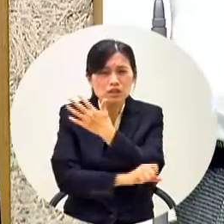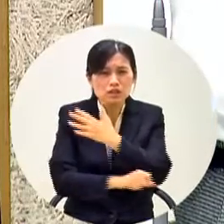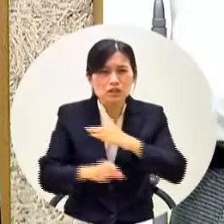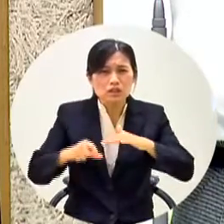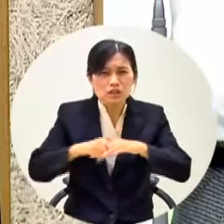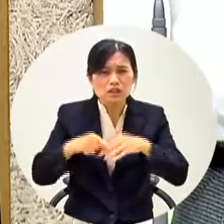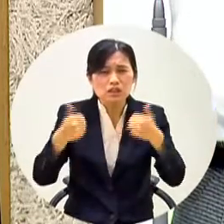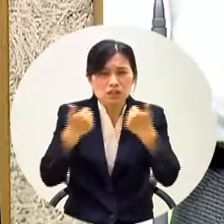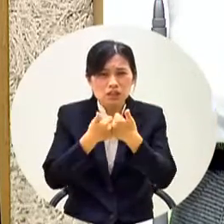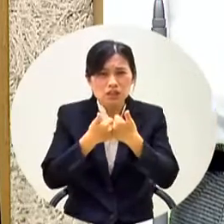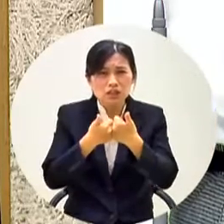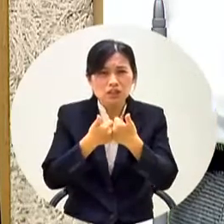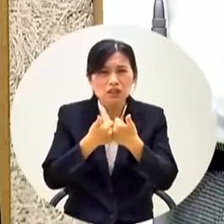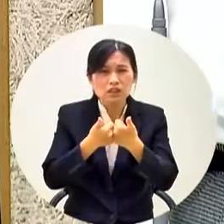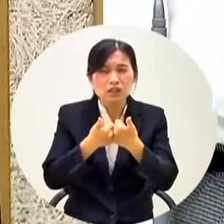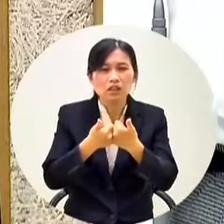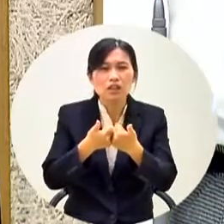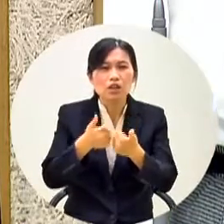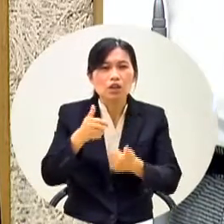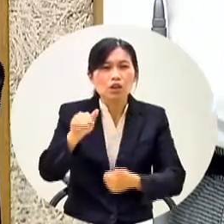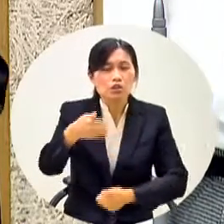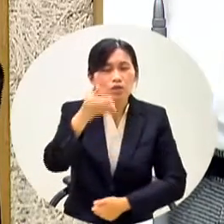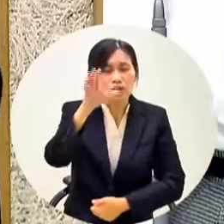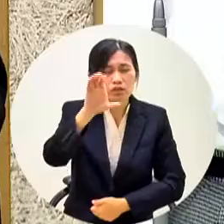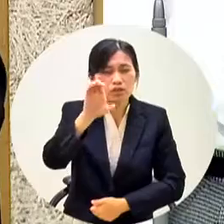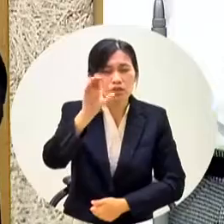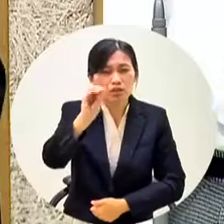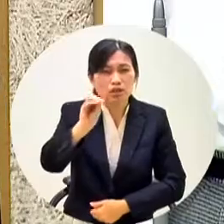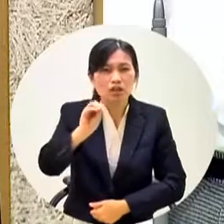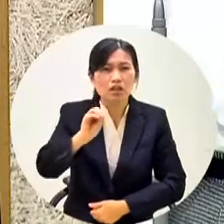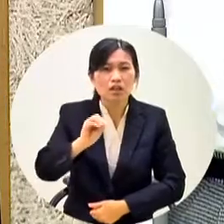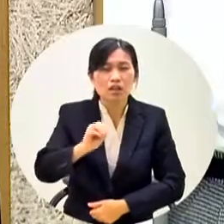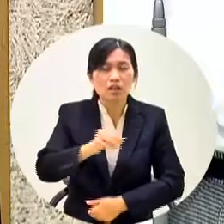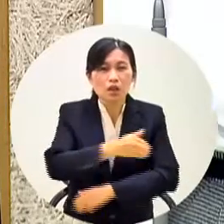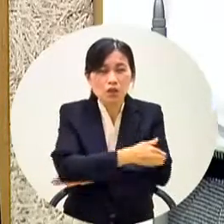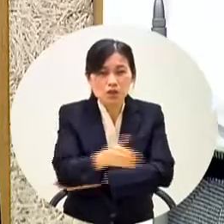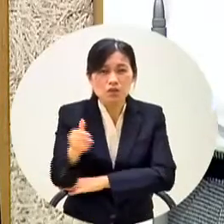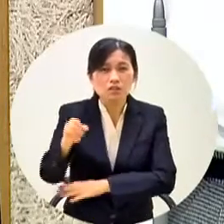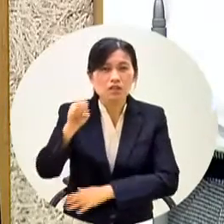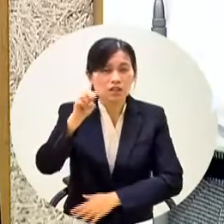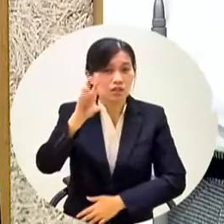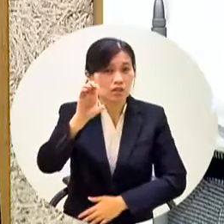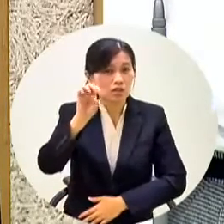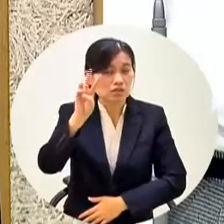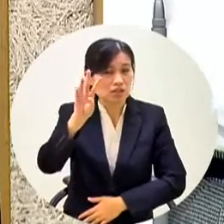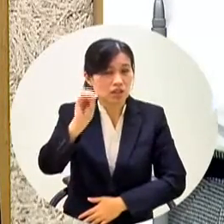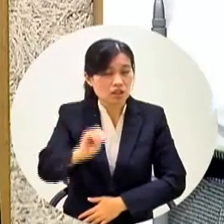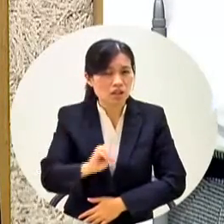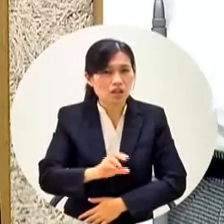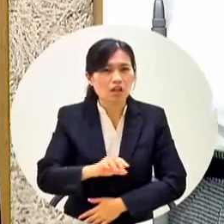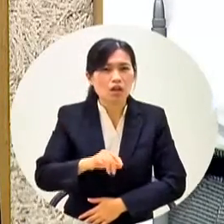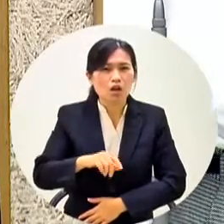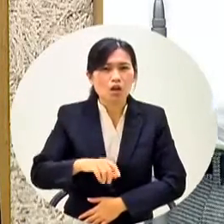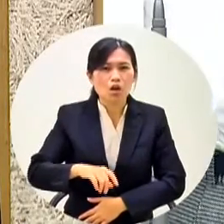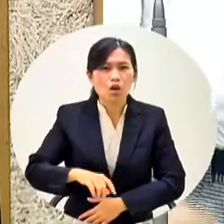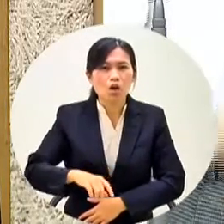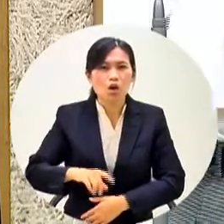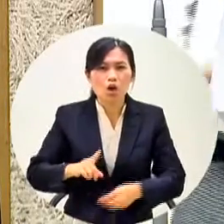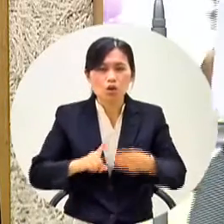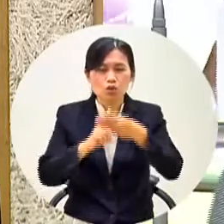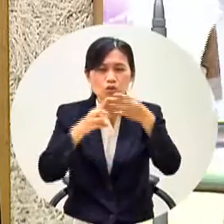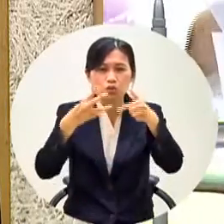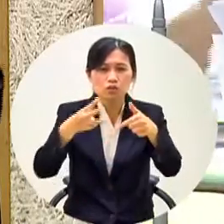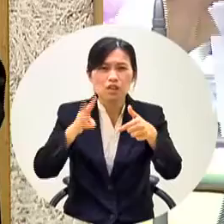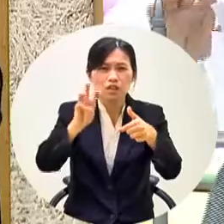會九百九十萬英語村營運會兩百九十三萬中小學的國國際教育主任三十六萬